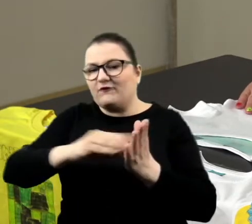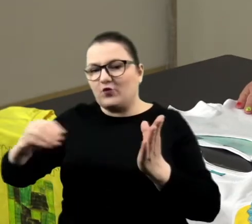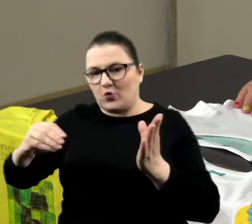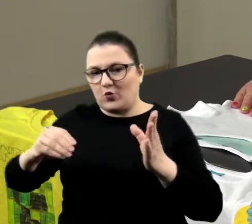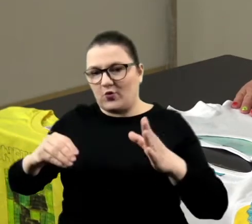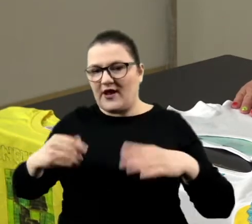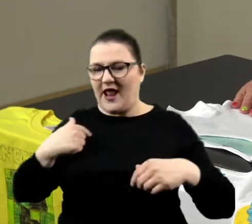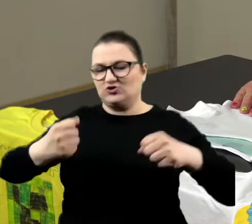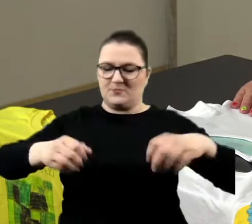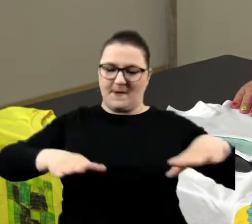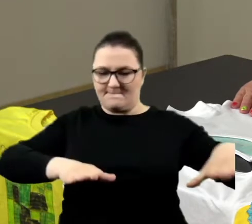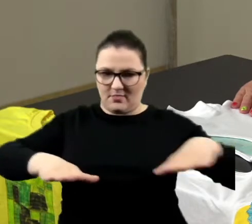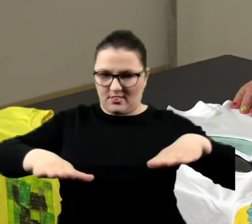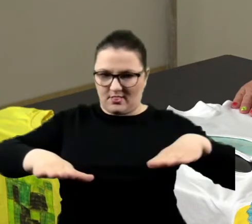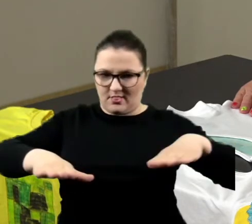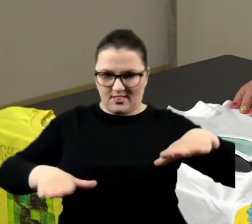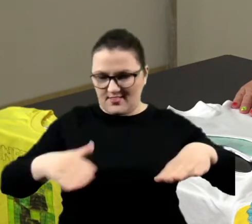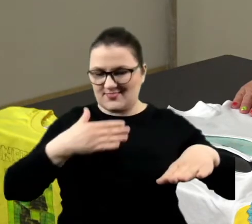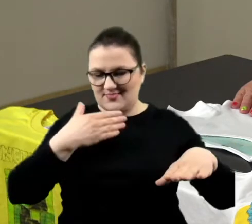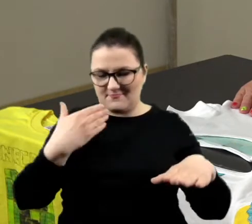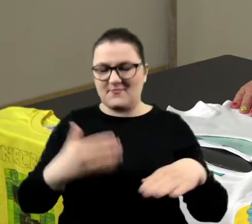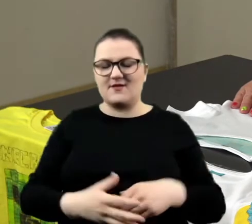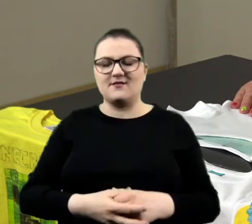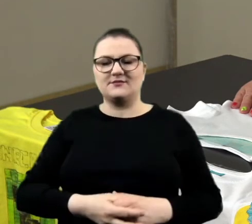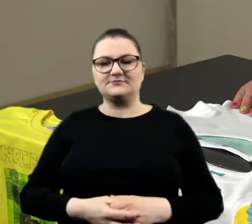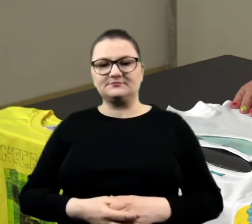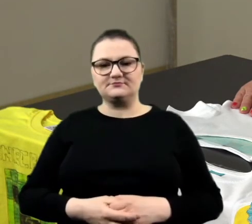przesunęło, to ja tutaj przytrzymam.